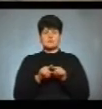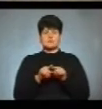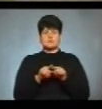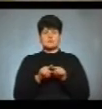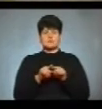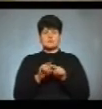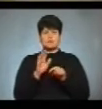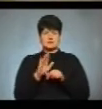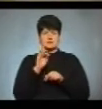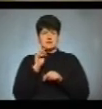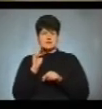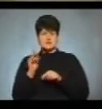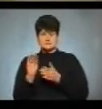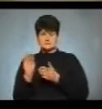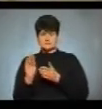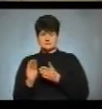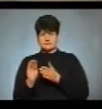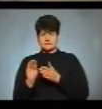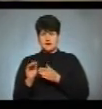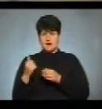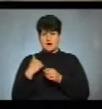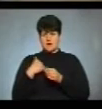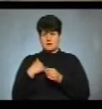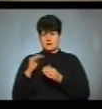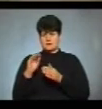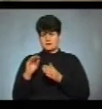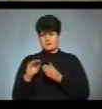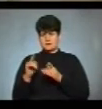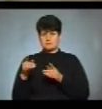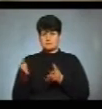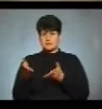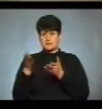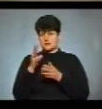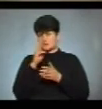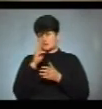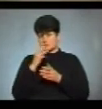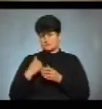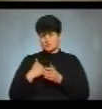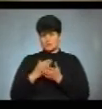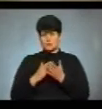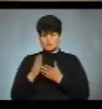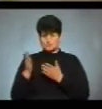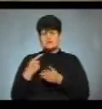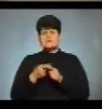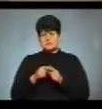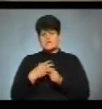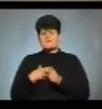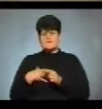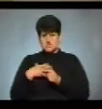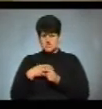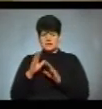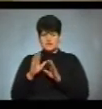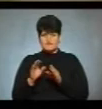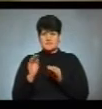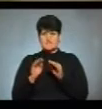Володимира Зеленського про армію, наприклад, щоб підняти зарплату військовослужбовцям. Це важлива складова, напевно, для,